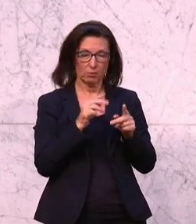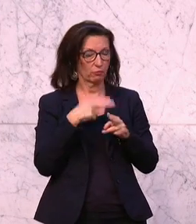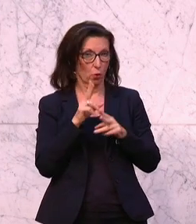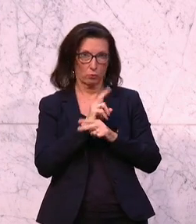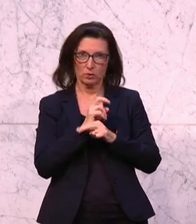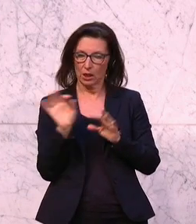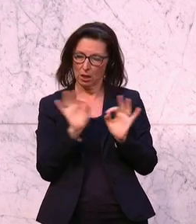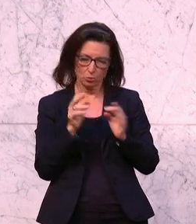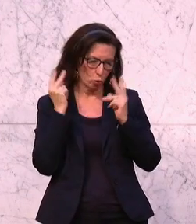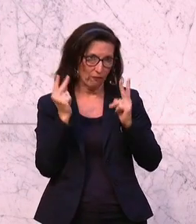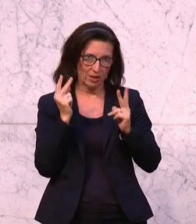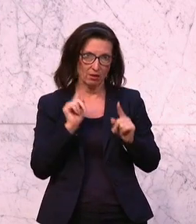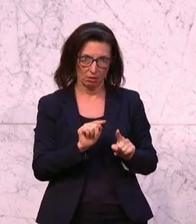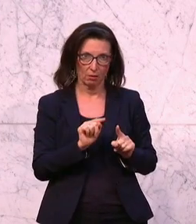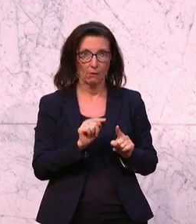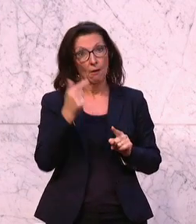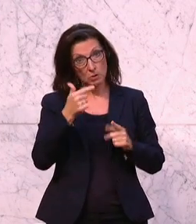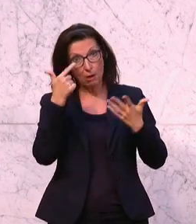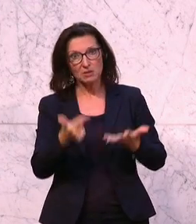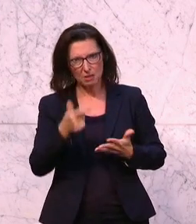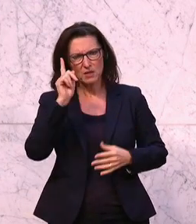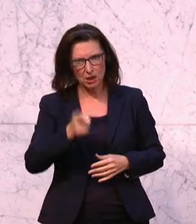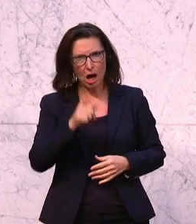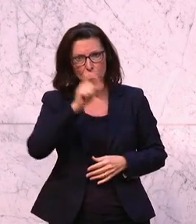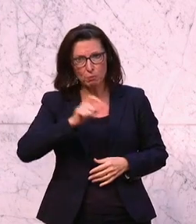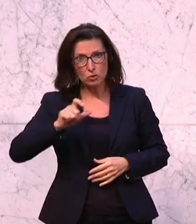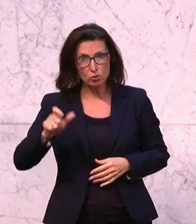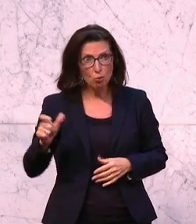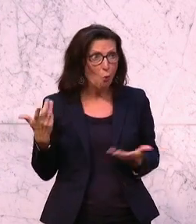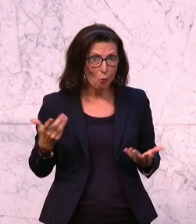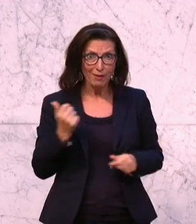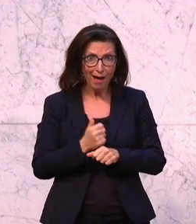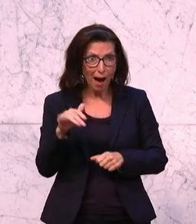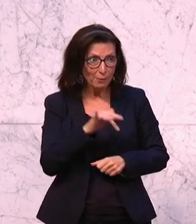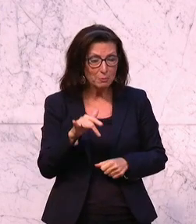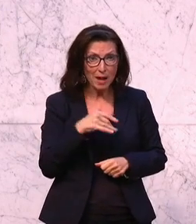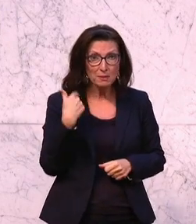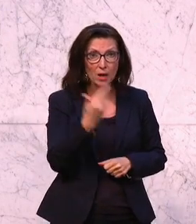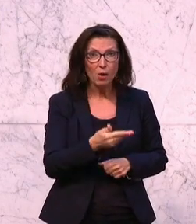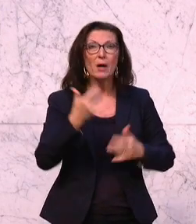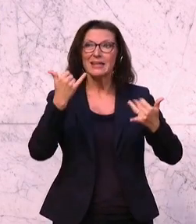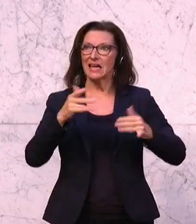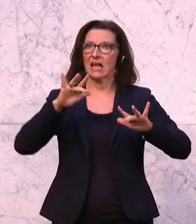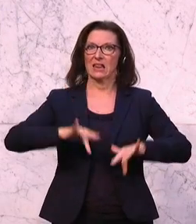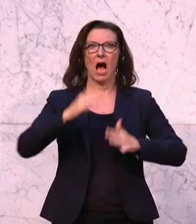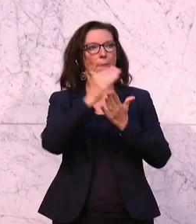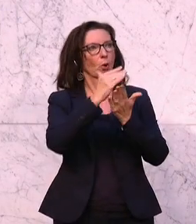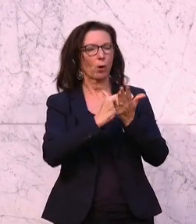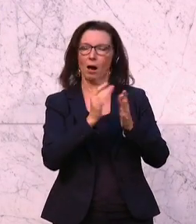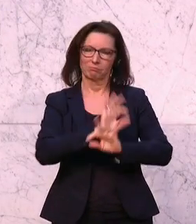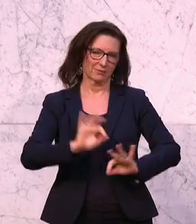österreichischen Industrie ist und immerhin 72.000 Menschen Arbeit gibt, dass wir auch hier ein Programm aufgesetzt haben. Summa